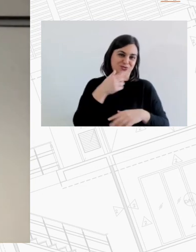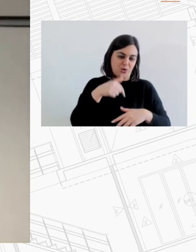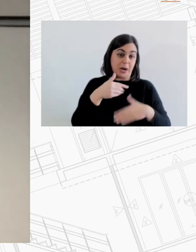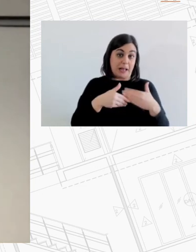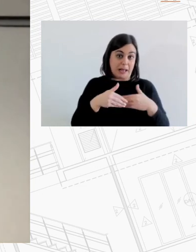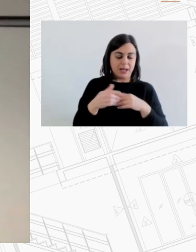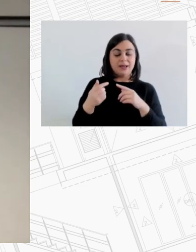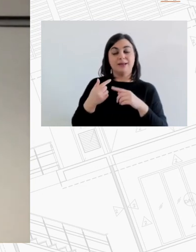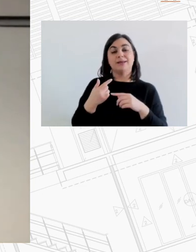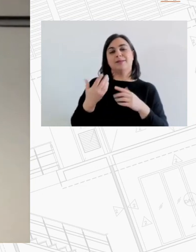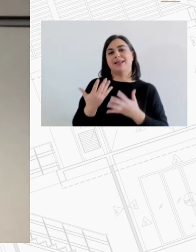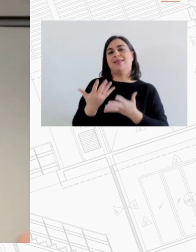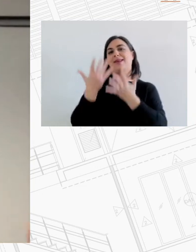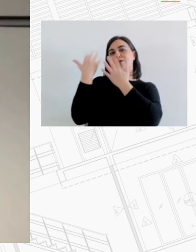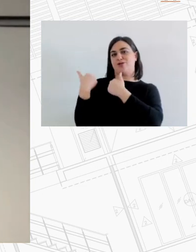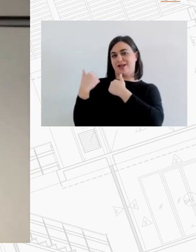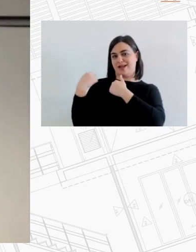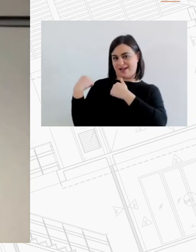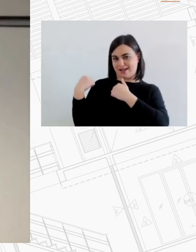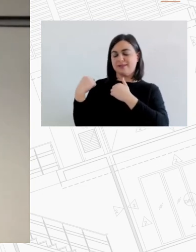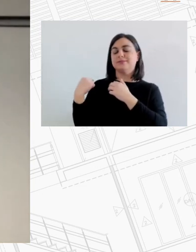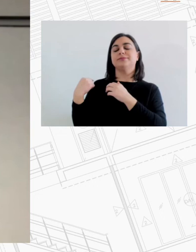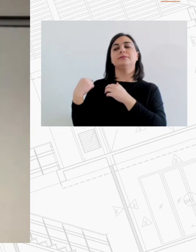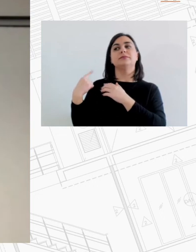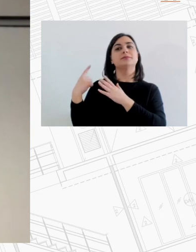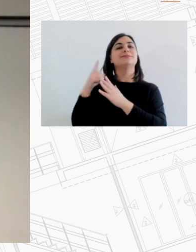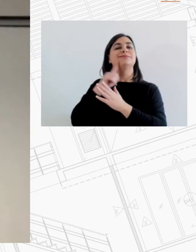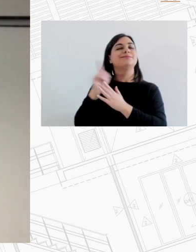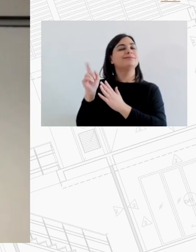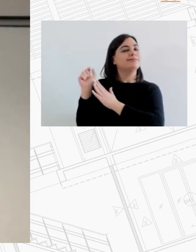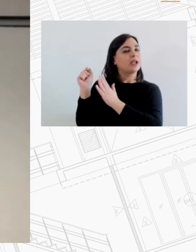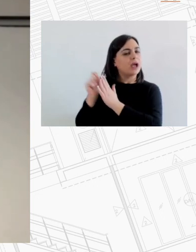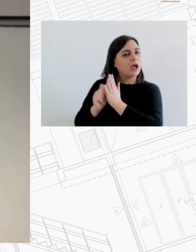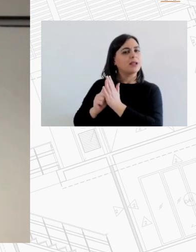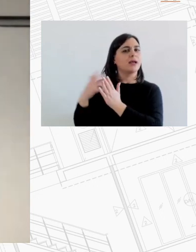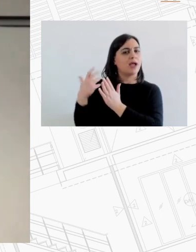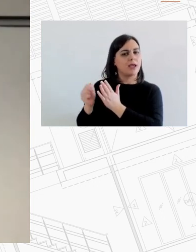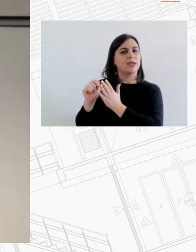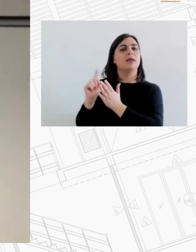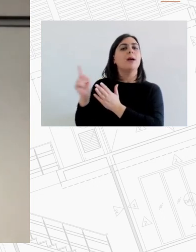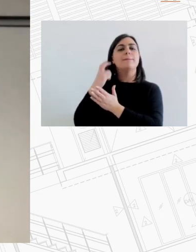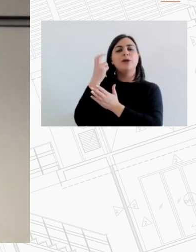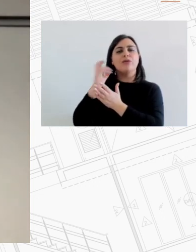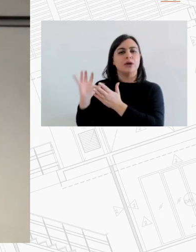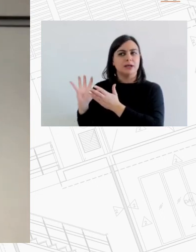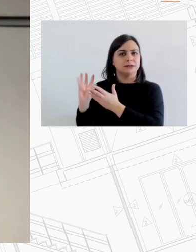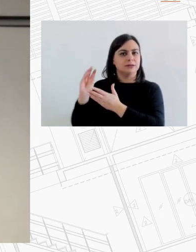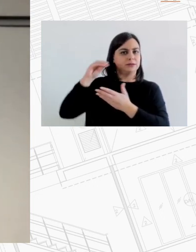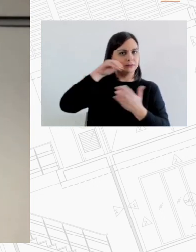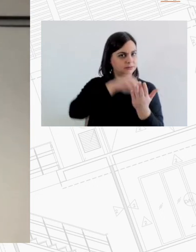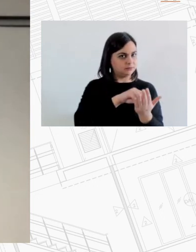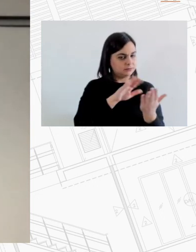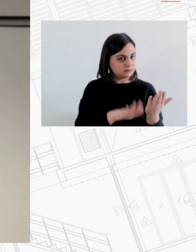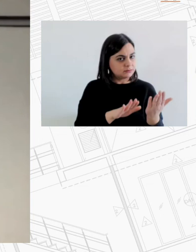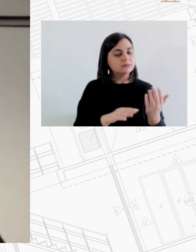φετινή είναι δεκαετίες ήταν μια δεκαετία με πολύ ριζικές αλλαγές ίσως κάθε δεκαετία έτσι κι αλλιώς έχει τις αλλαγές αλλά η